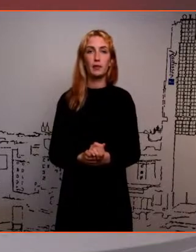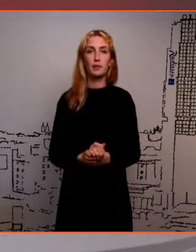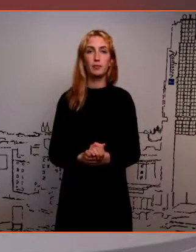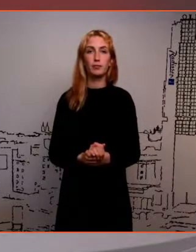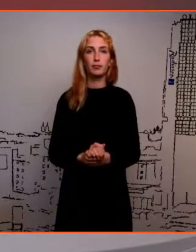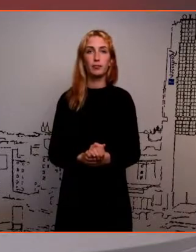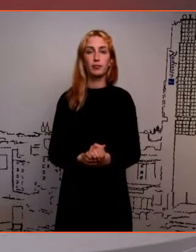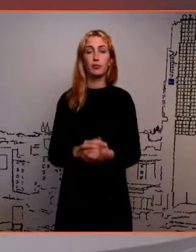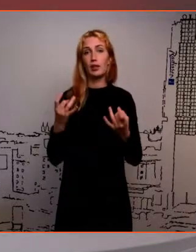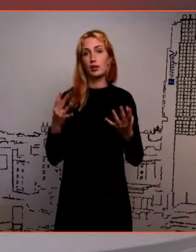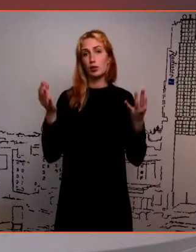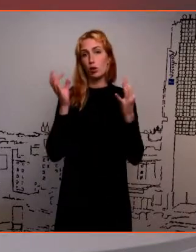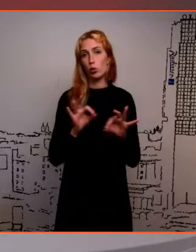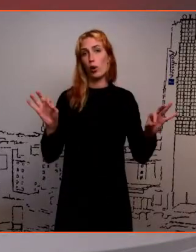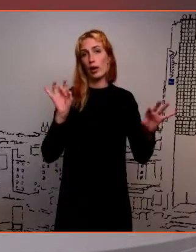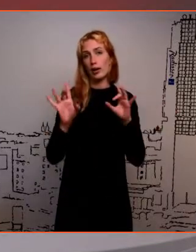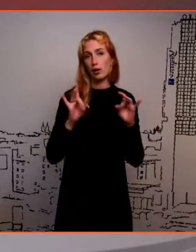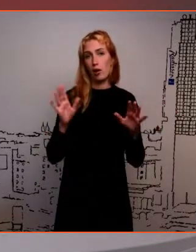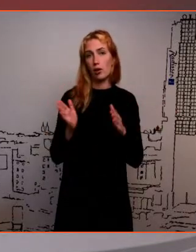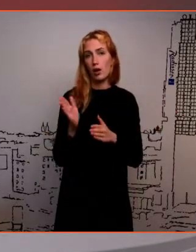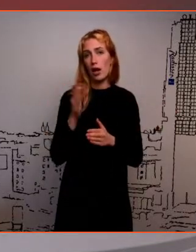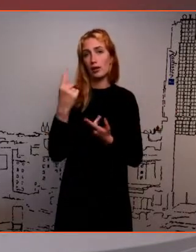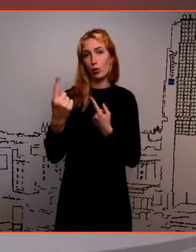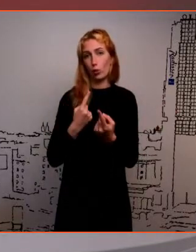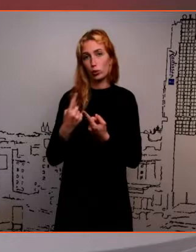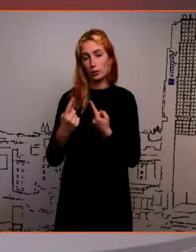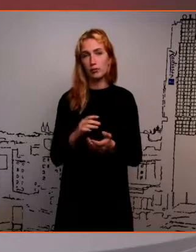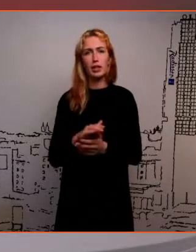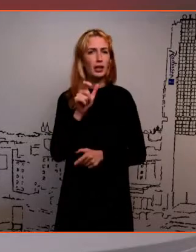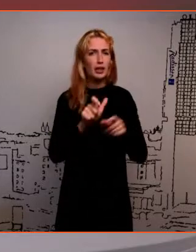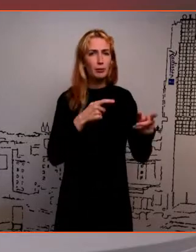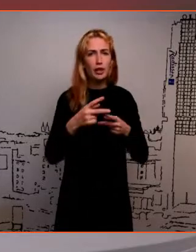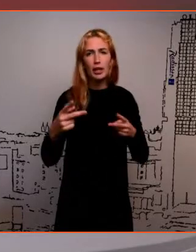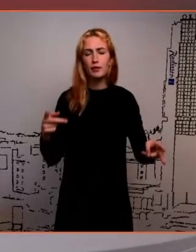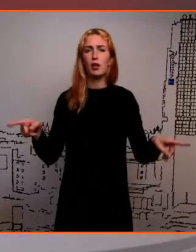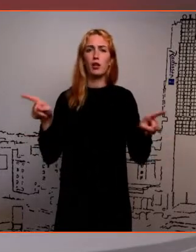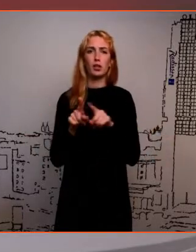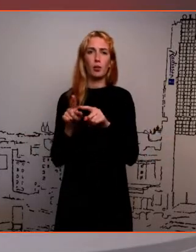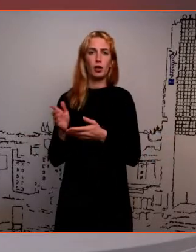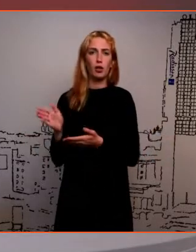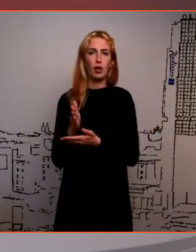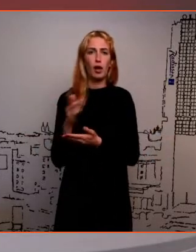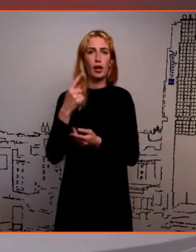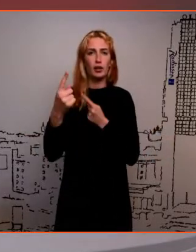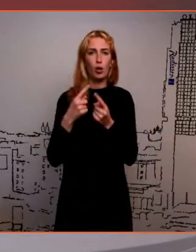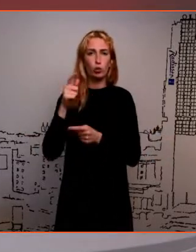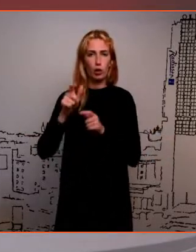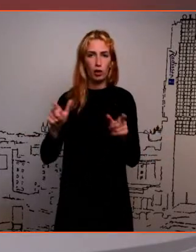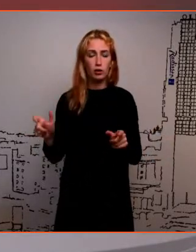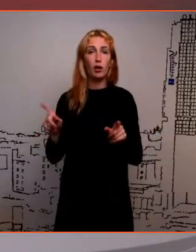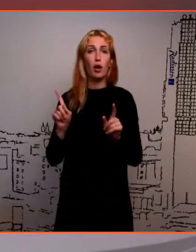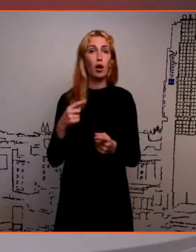siiras reklaamkarjäärine õustamise osas. Inimesed on erinevad, täpselt samuti karjäärine õustajad, aga nõustamine toimub kolmes keeles ja